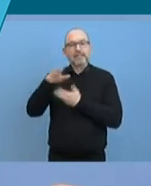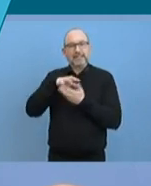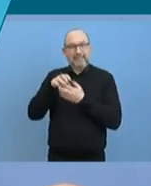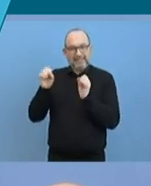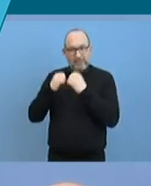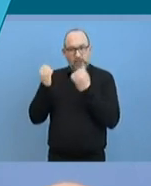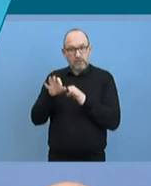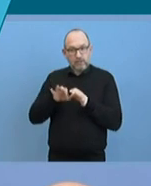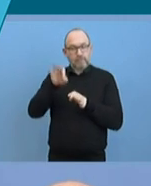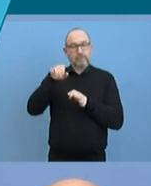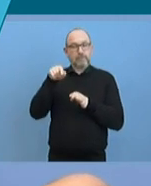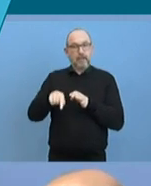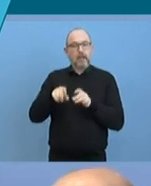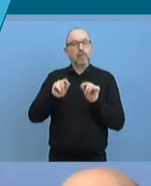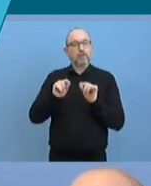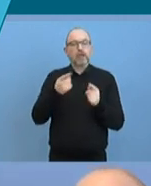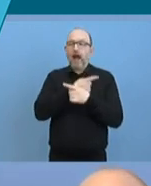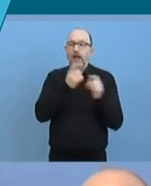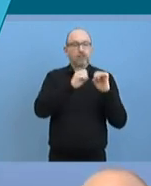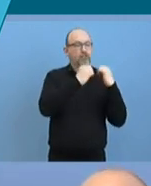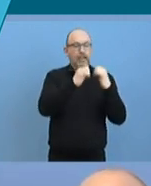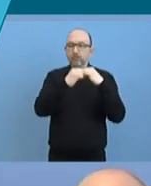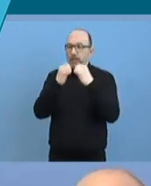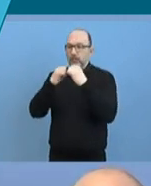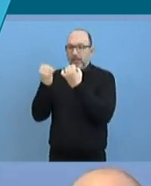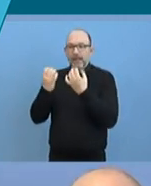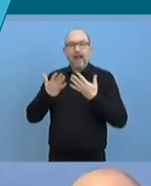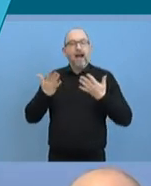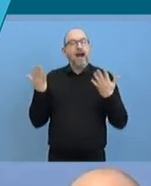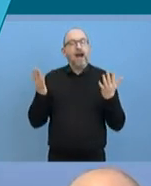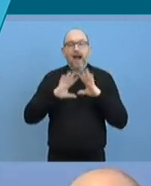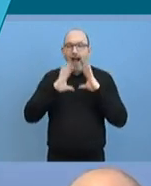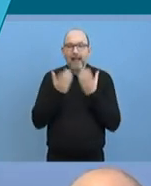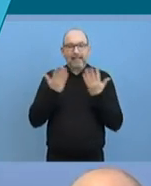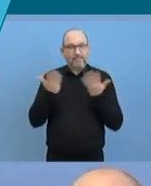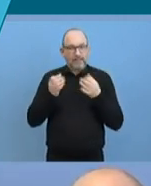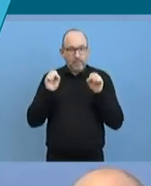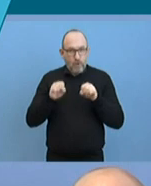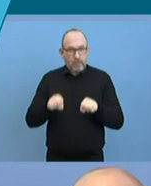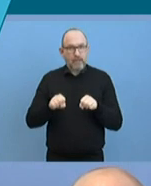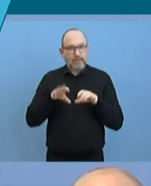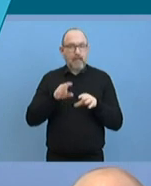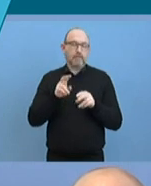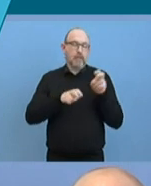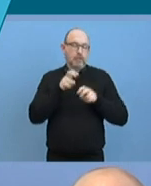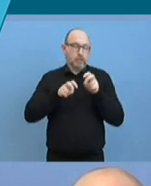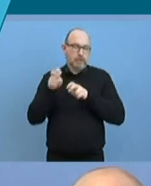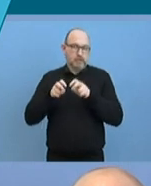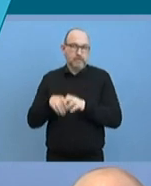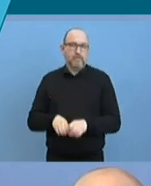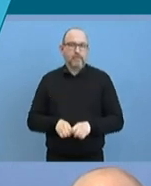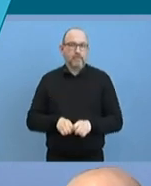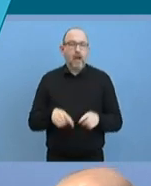ermöglichen, sich mit aller Kraft gegen die Krise zu stemmen. Das machen die Staaten auch. Das macht Deutschland.